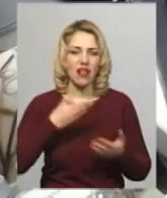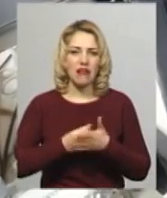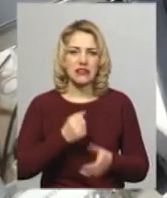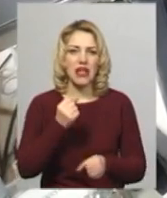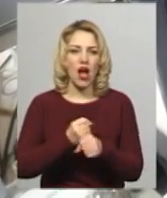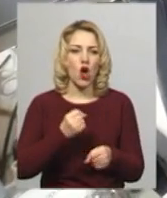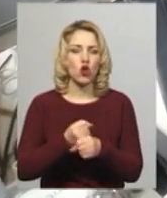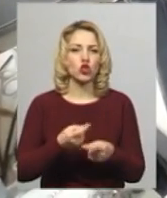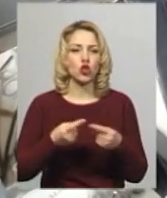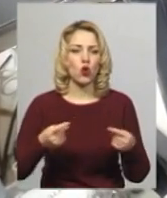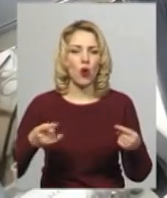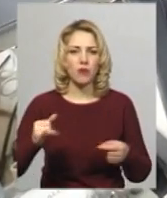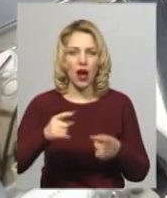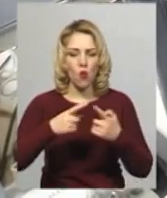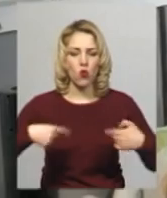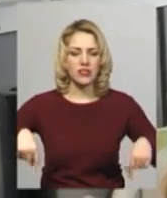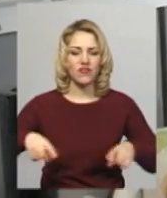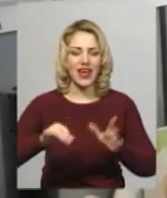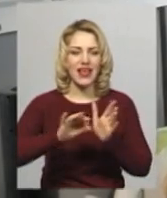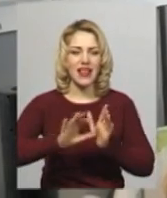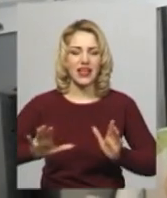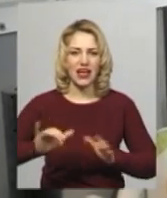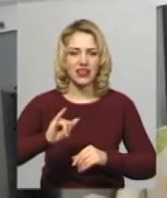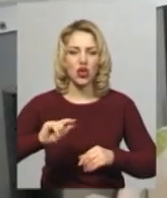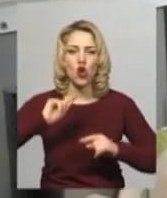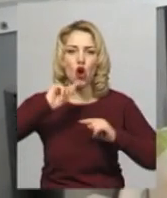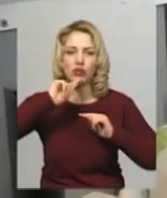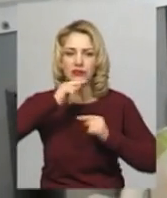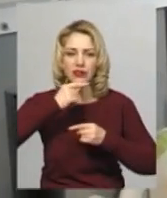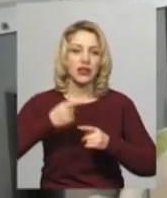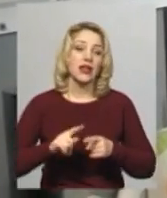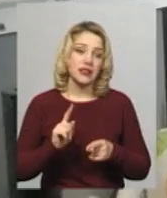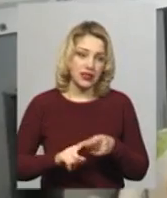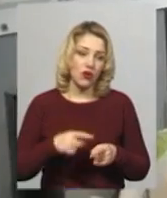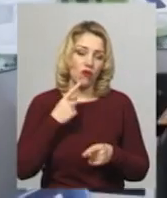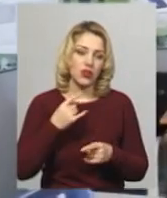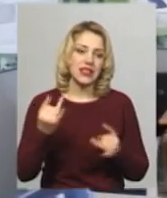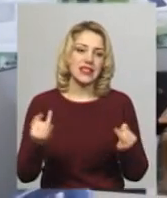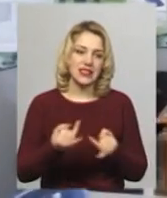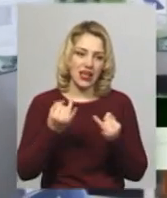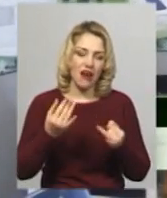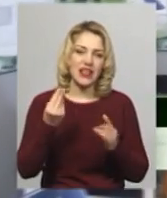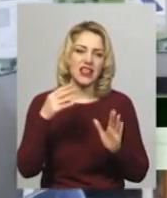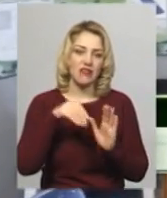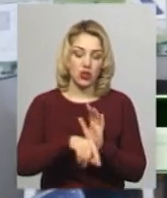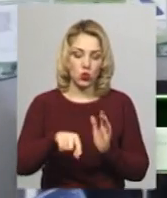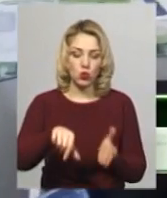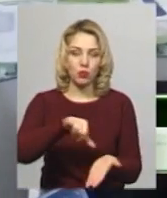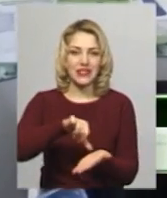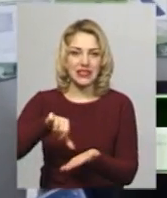своїх колег у сфері енергетики і енергоощадних технологій. Та, каже, сподівається на зацікавленість інвесторів. Тут представлені,